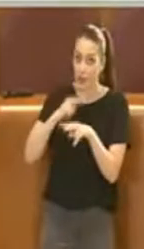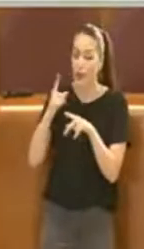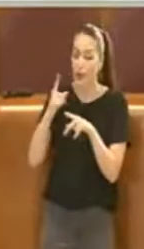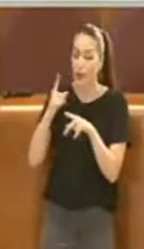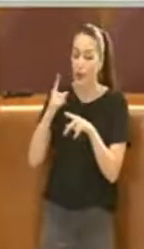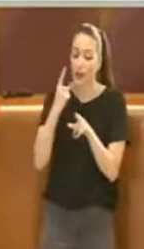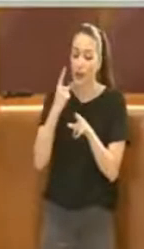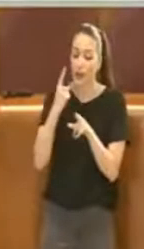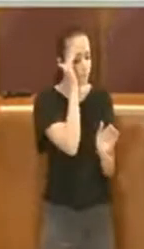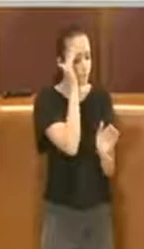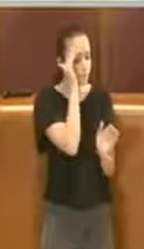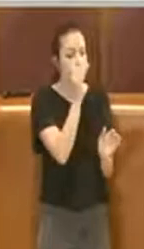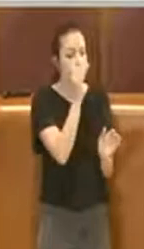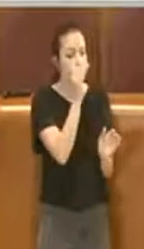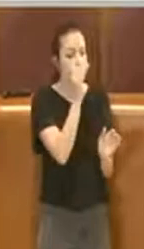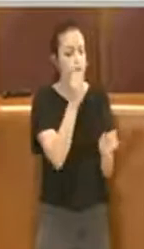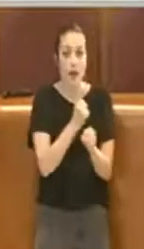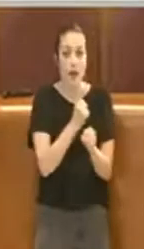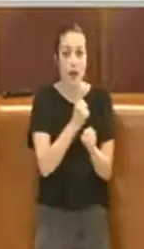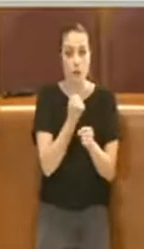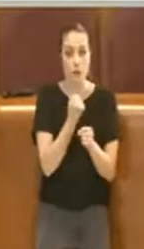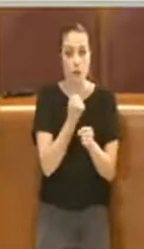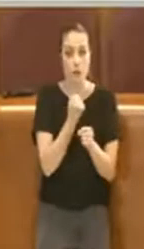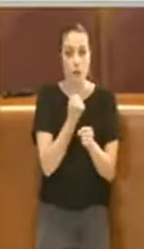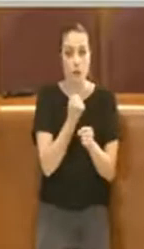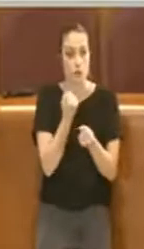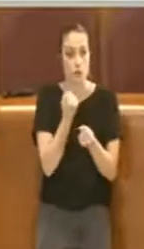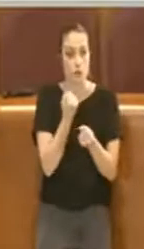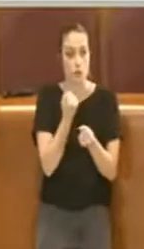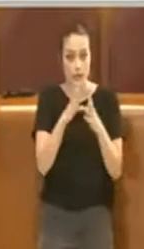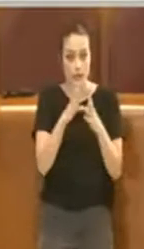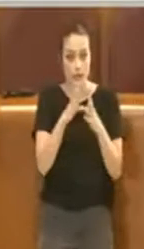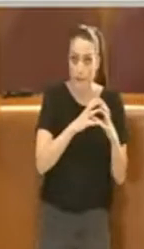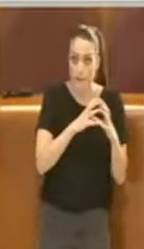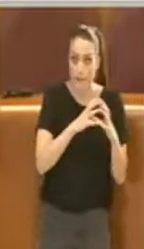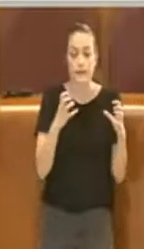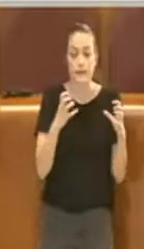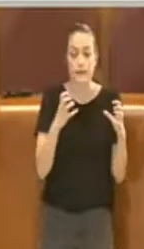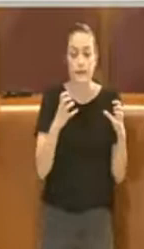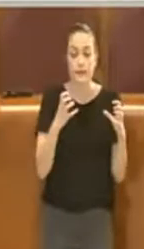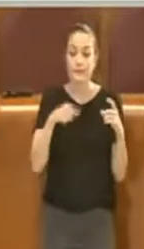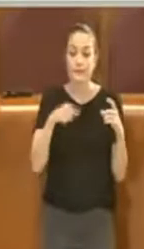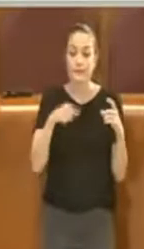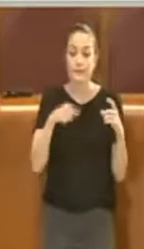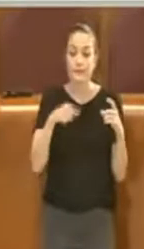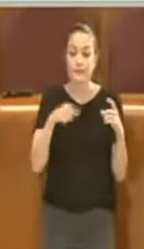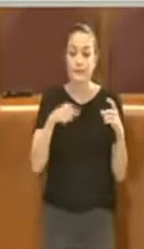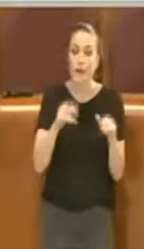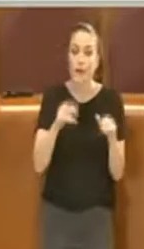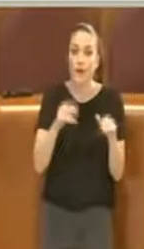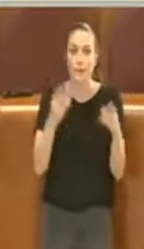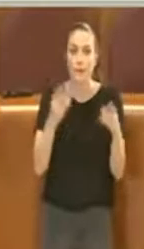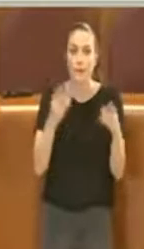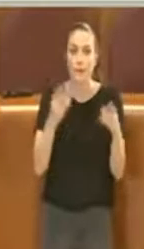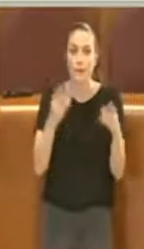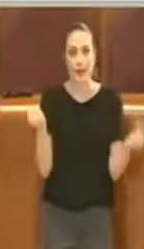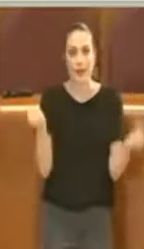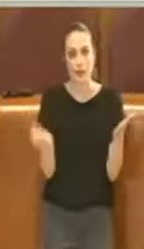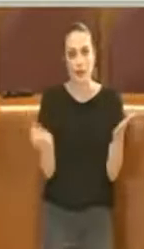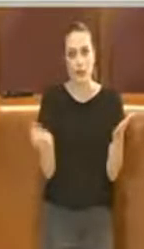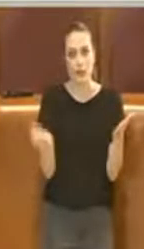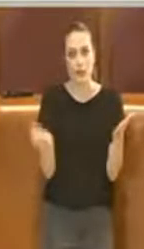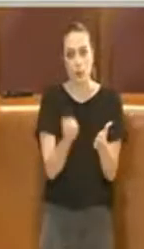di lavoratori e di imprese per tutelare veramente le attività produttive.